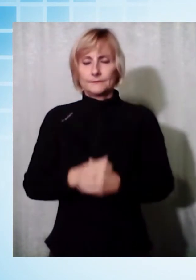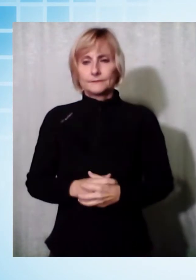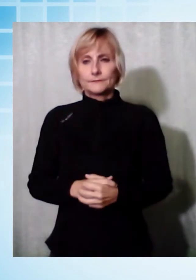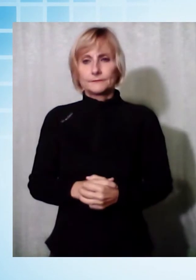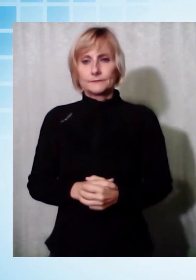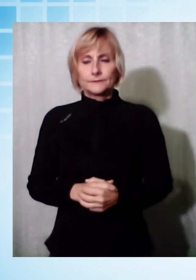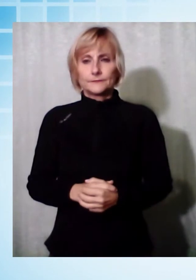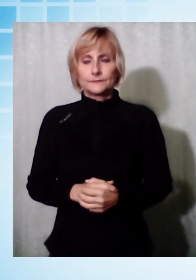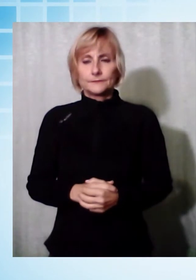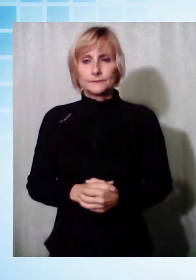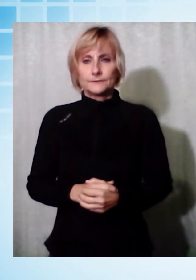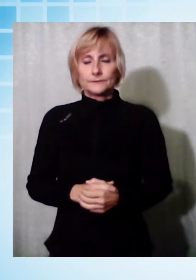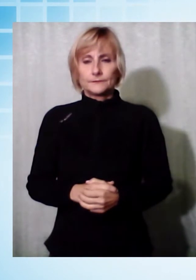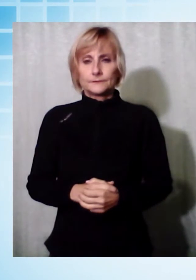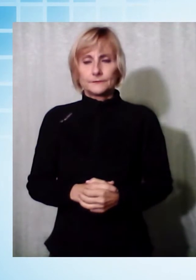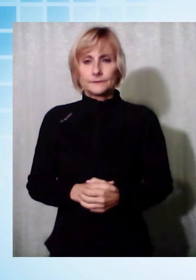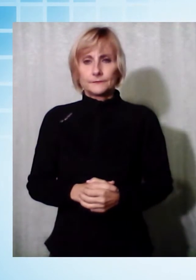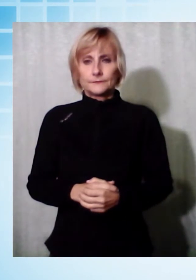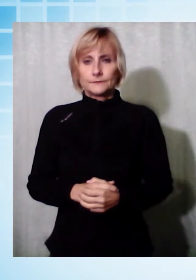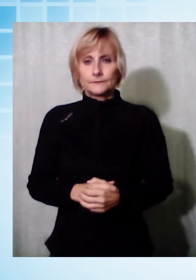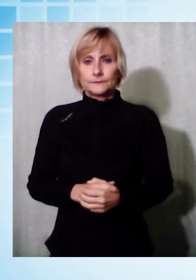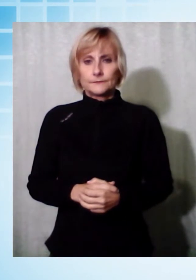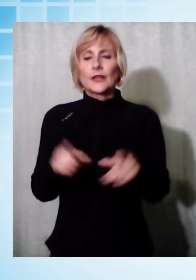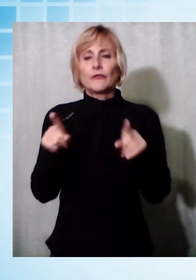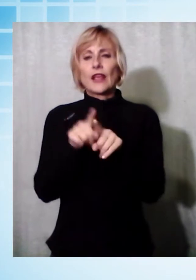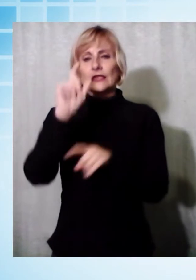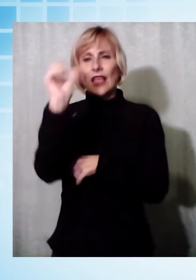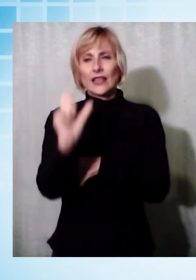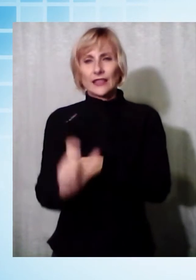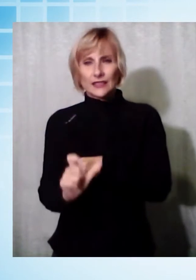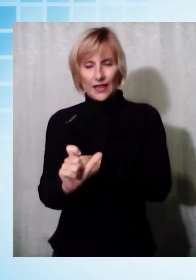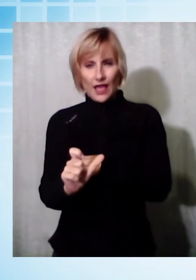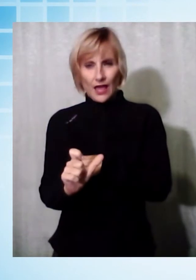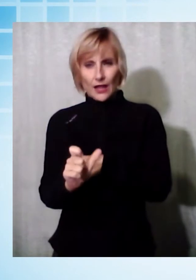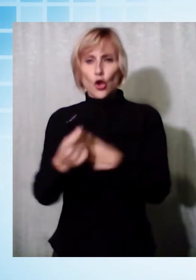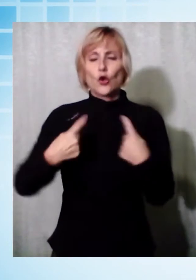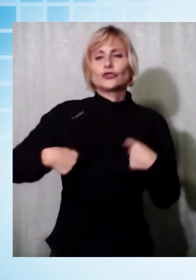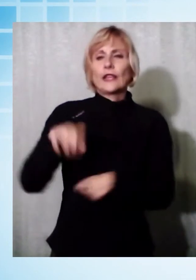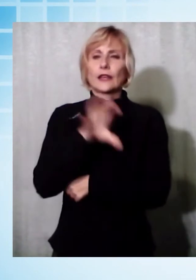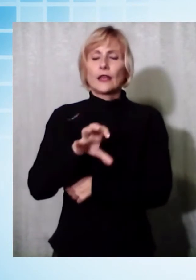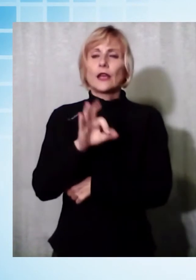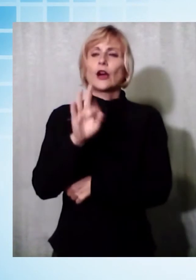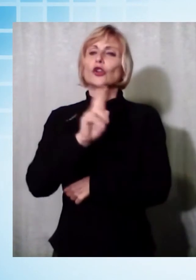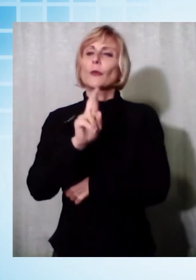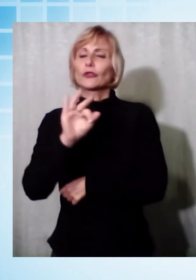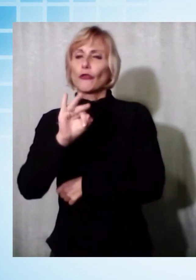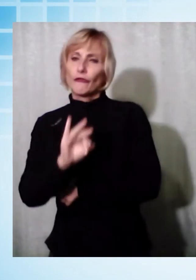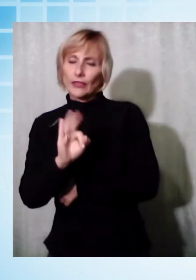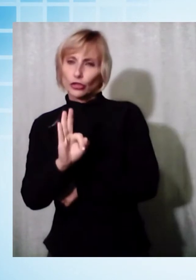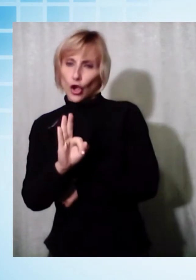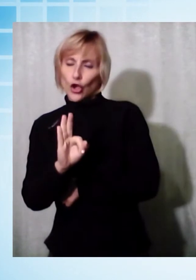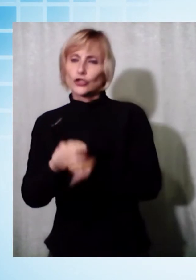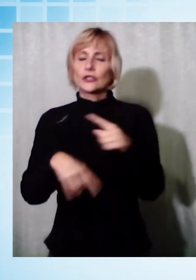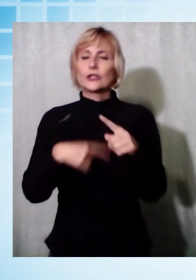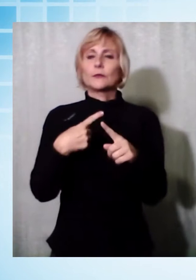Il consigliere regionale di Fratelli d'Italia Vittorio Fantozzi e il consigliere comunale di Castiglione dello stesso